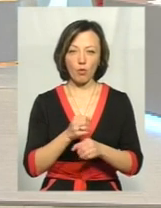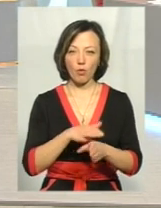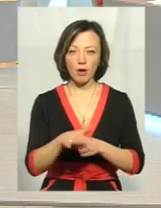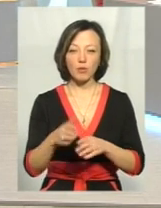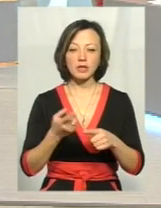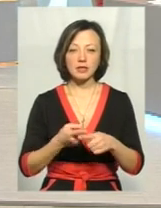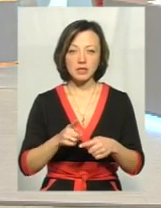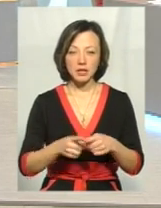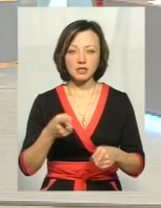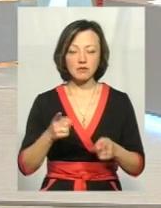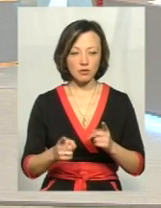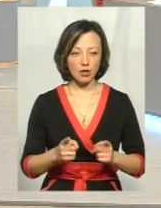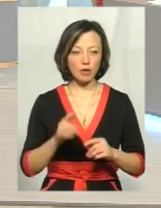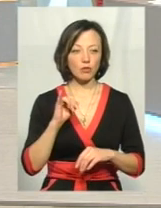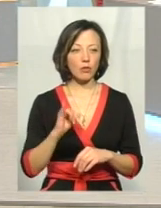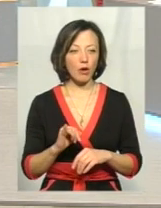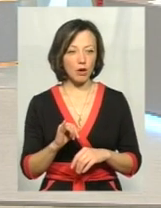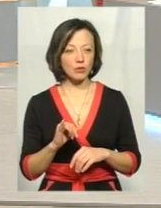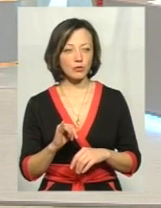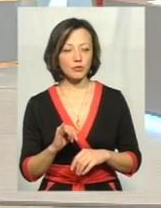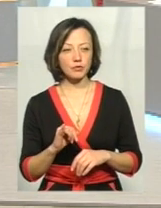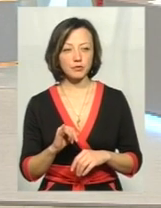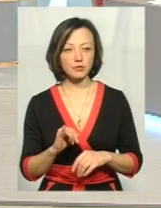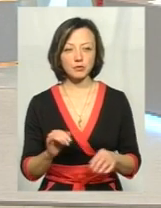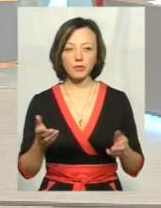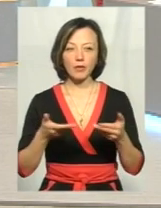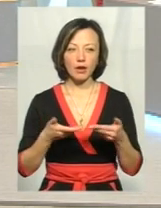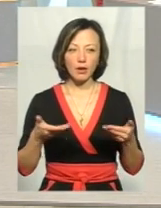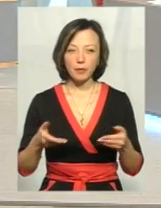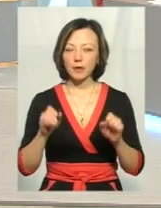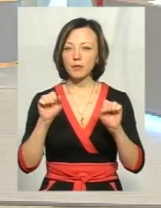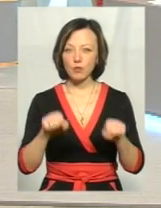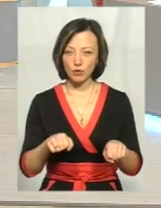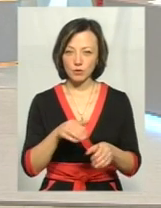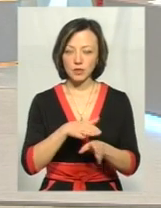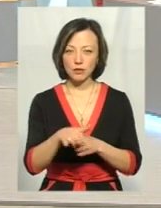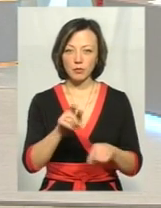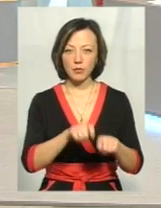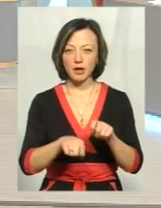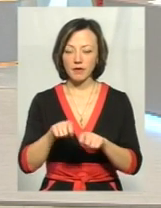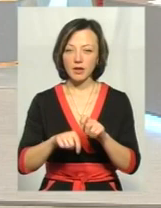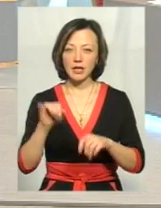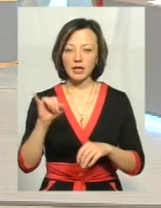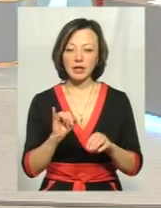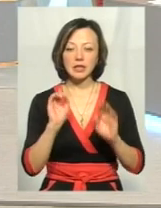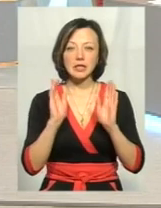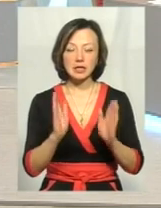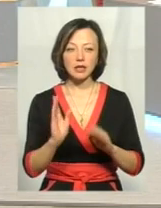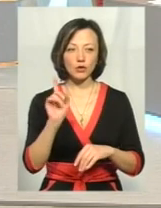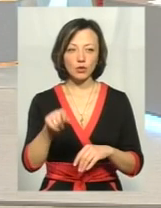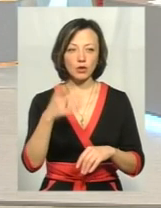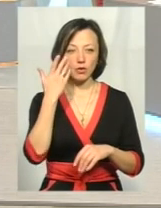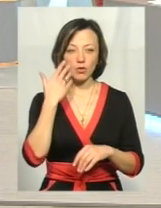звичайно, погано. Ми можемо здійснювати перевірки і тільки тоді, коли